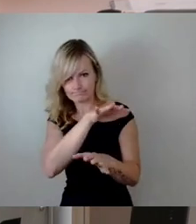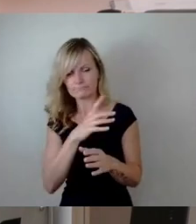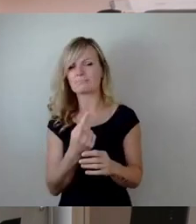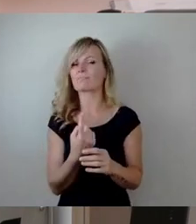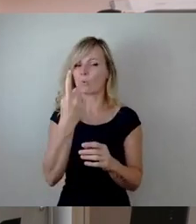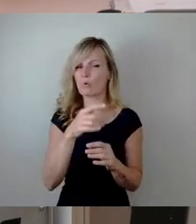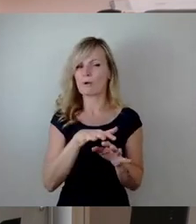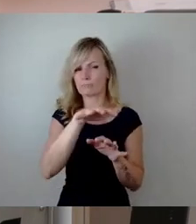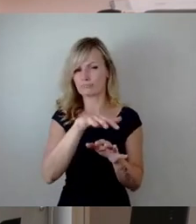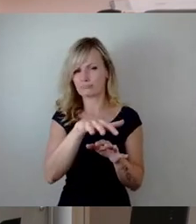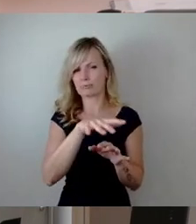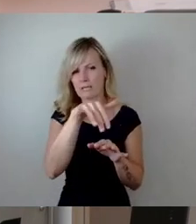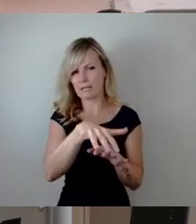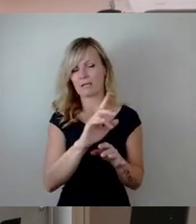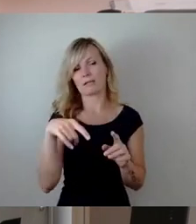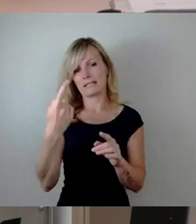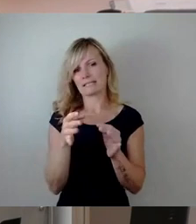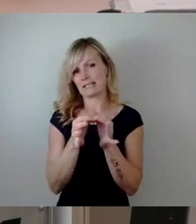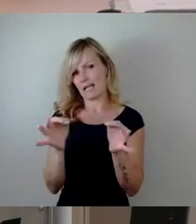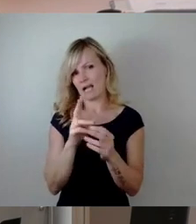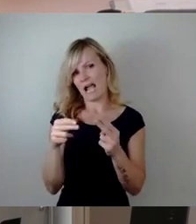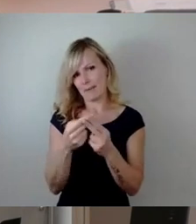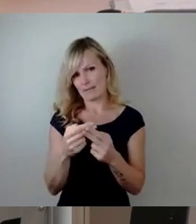und die nächsten Tage anpassen.